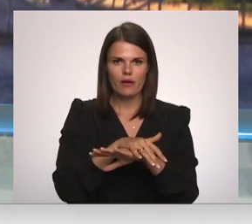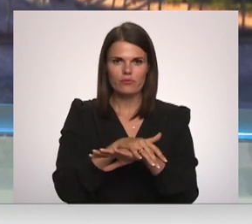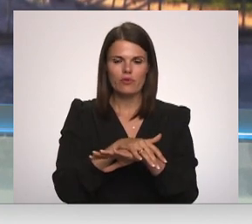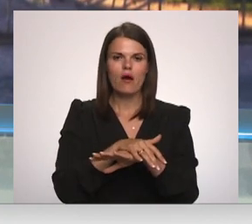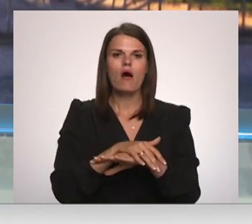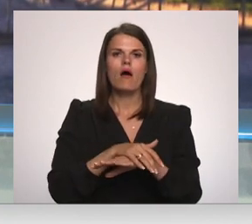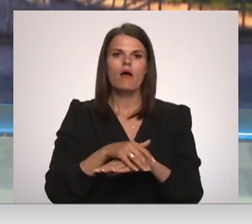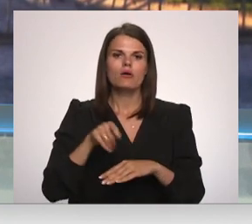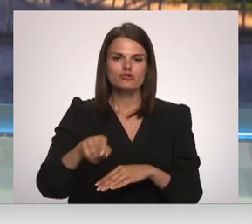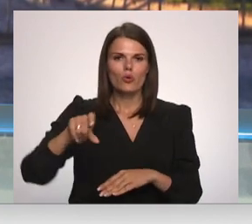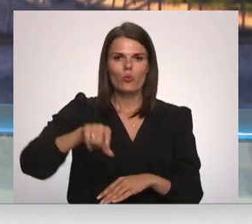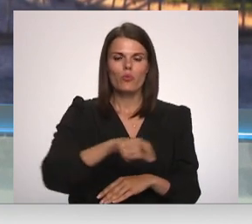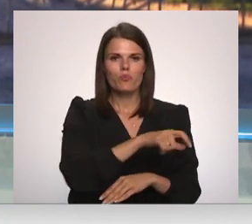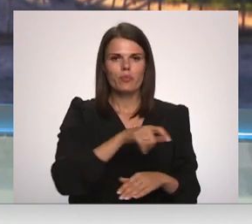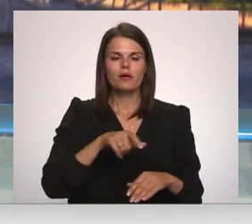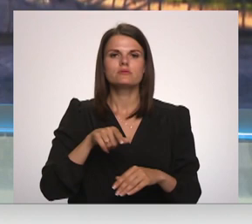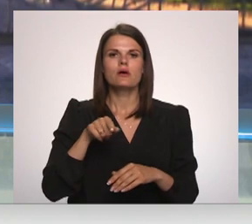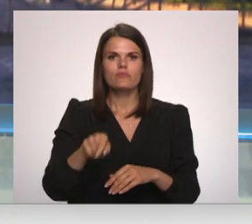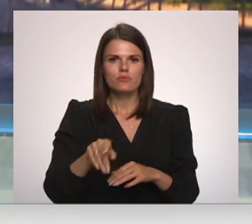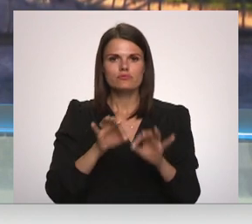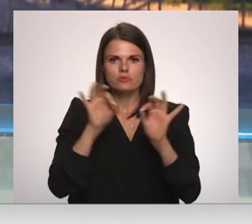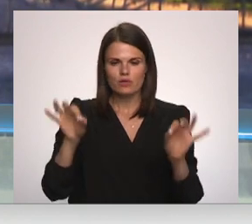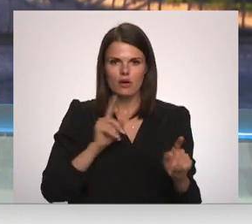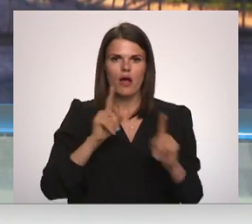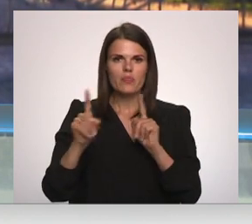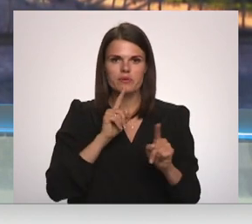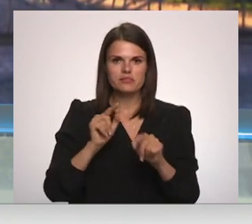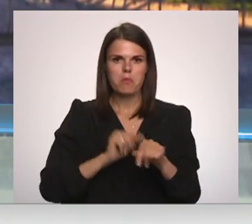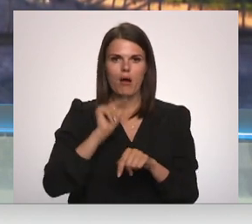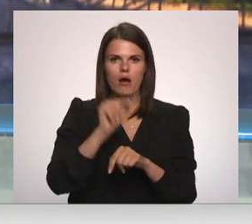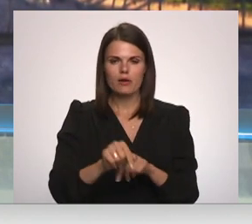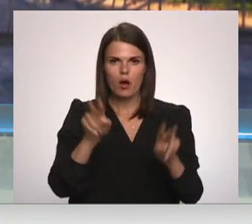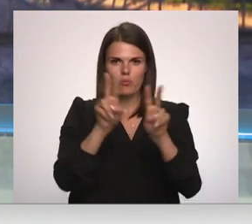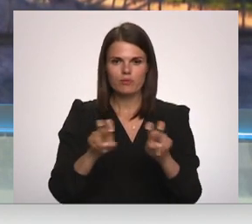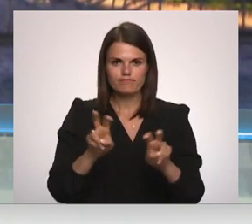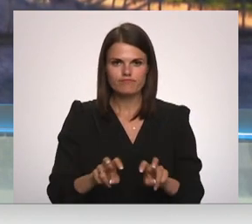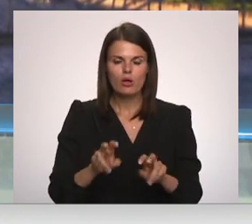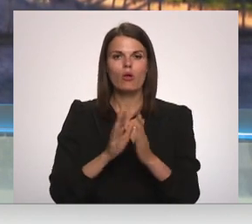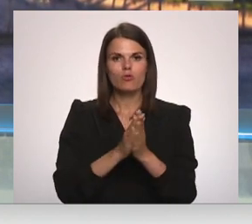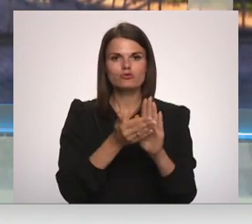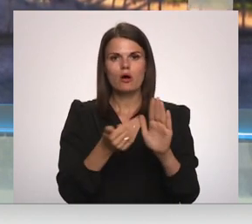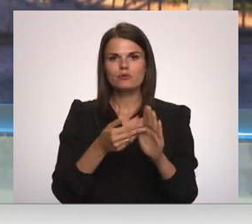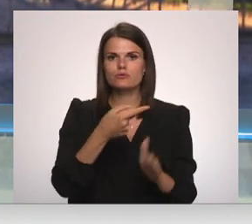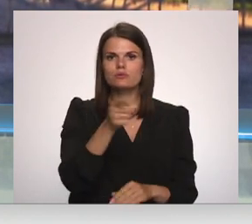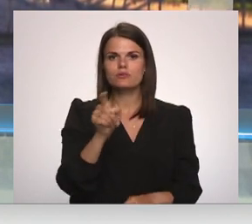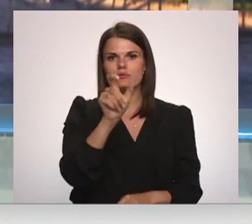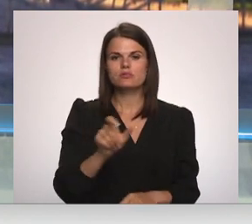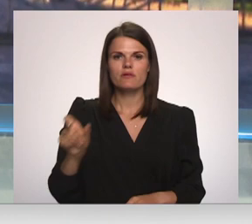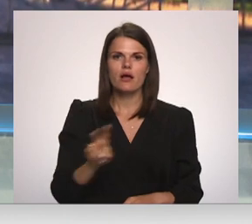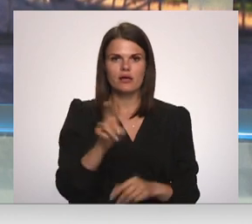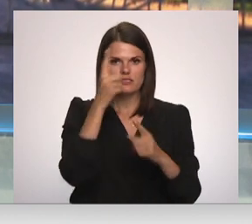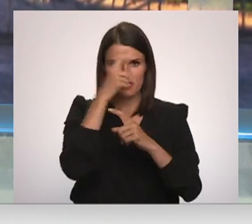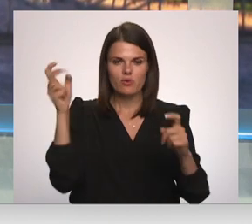no Durbes ezera. Vides dienas ir ierosinājis administratīvā pārkāpumu lietu. Dienas saicina atsaugties arī citus, kuriem ir kāda